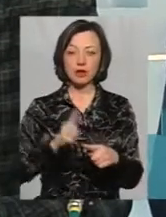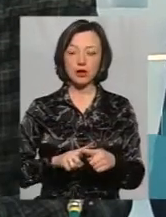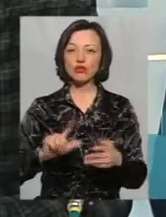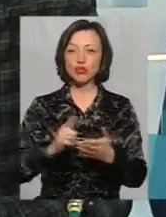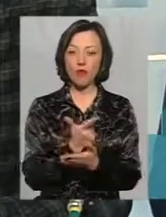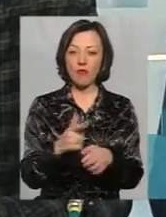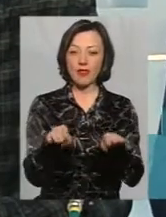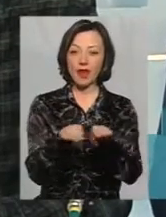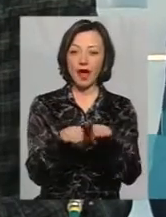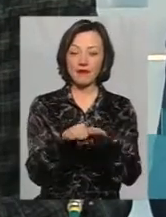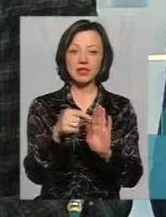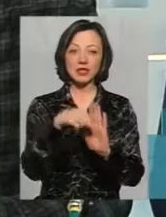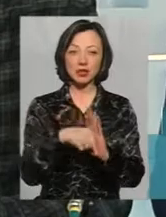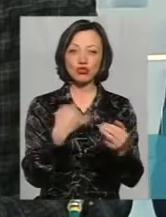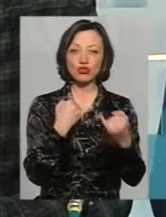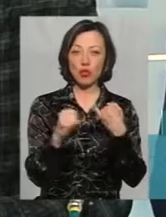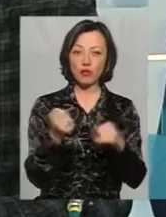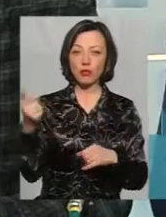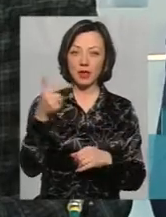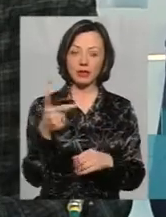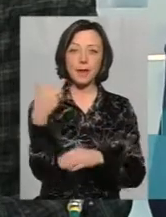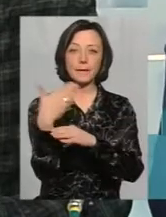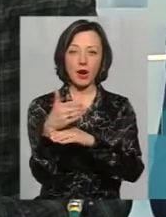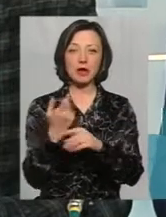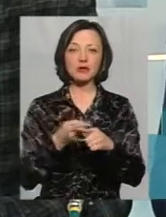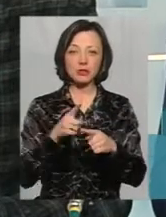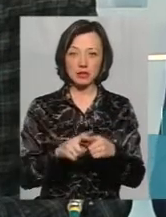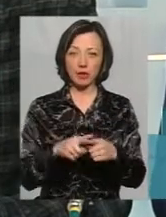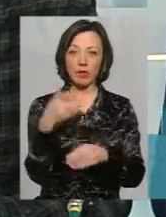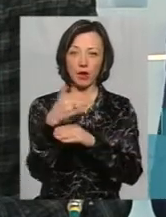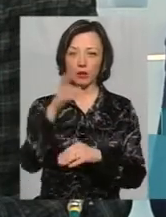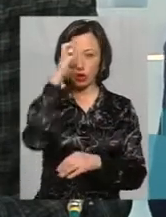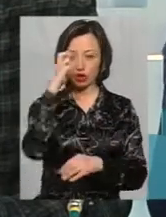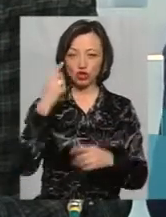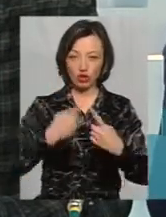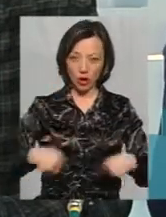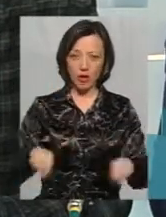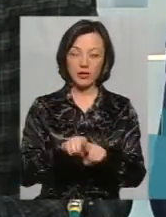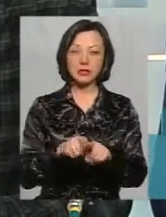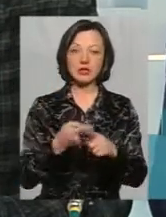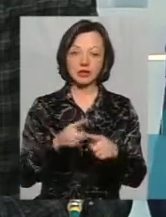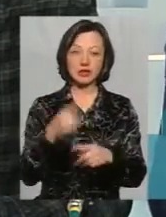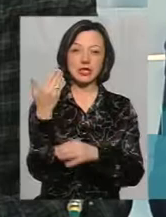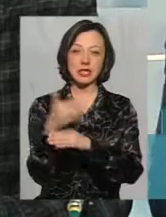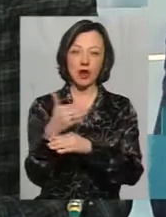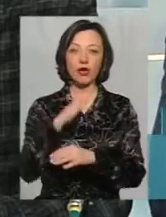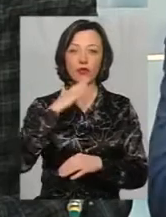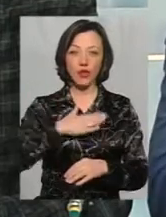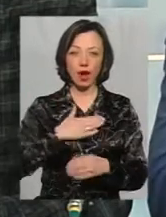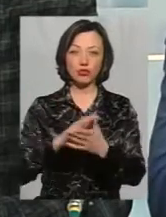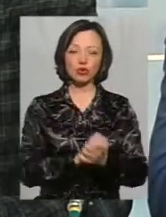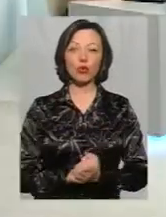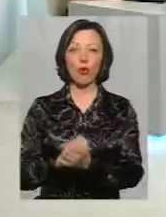ж таки, на рівні символів, жовто-блакитний сяг – це сяг держави, це сяг нашої